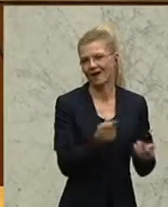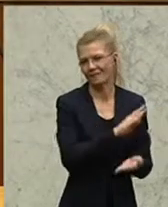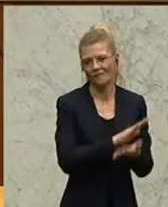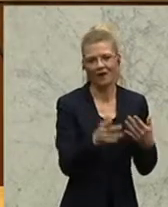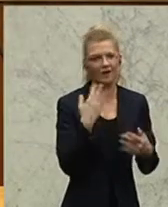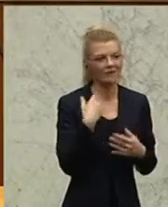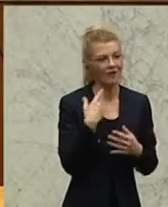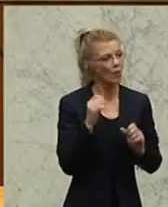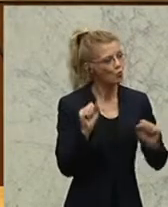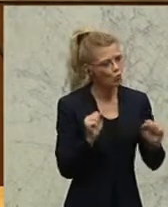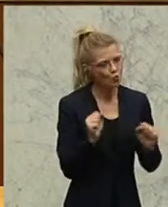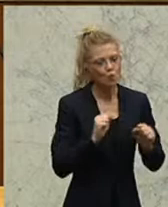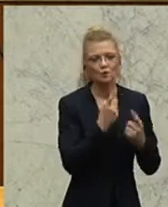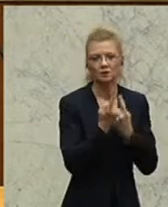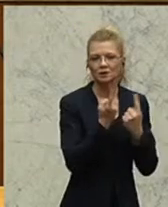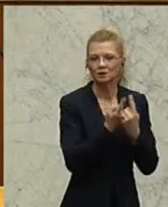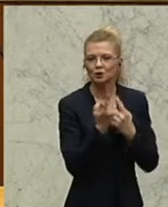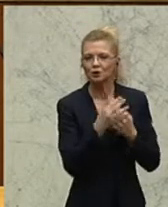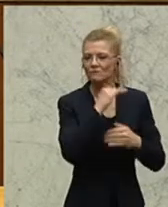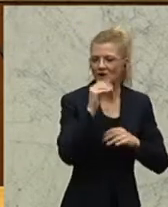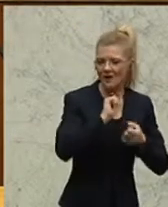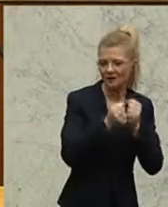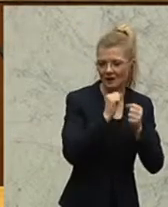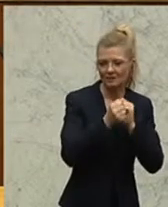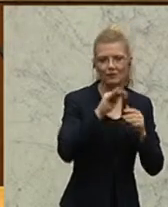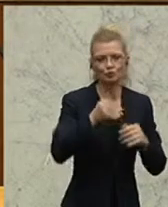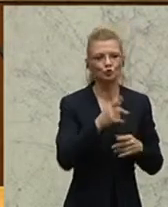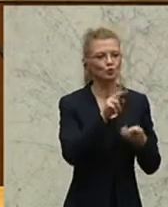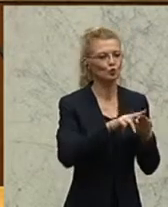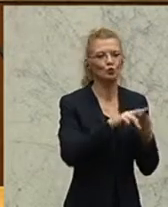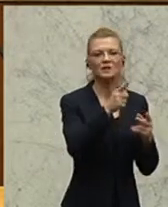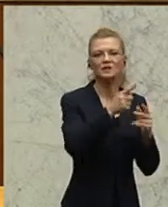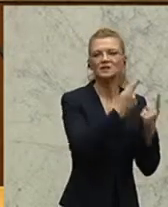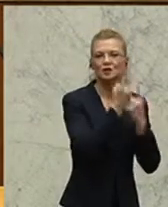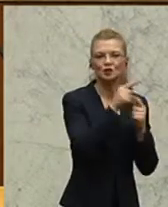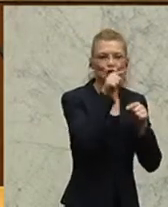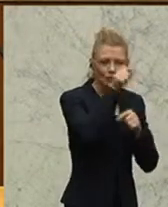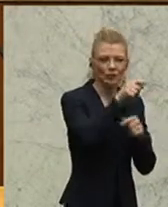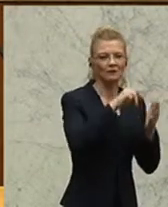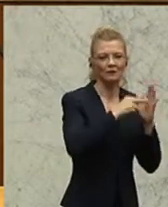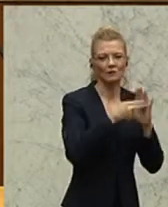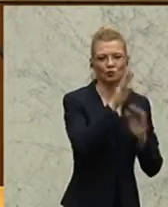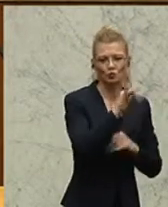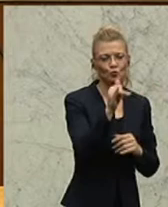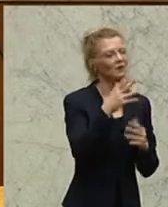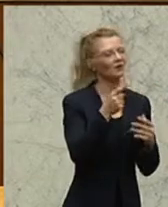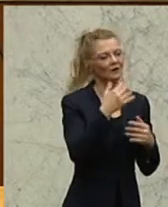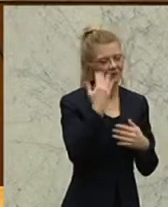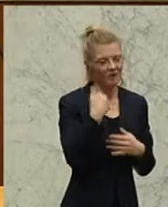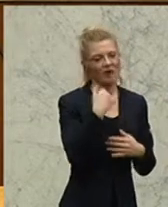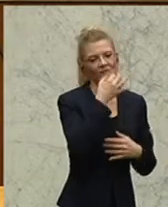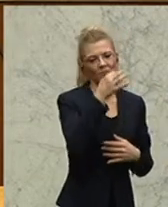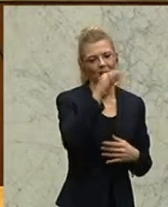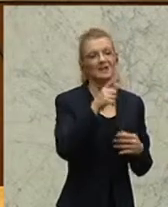mit vielen Veränderungen, dass sich die Situation an der Technischen Universität eindeutig auch verbessert hat. Wenn auch Risiken bleiben, so ist die Situation